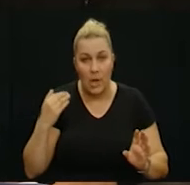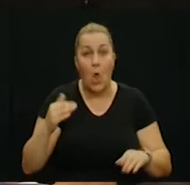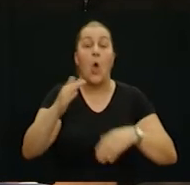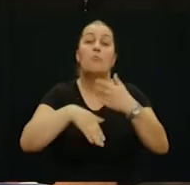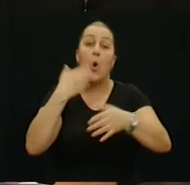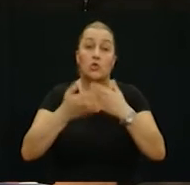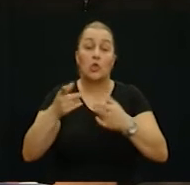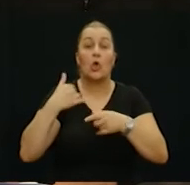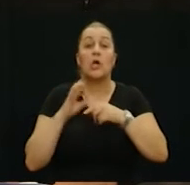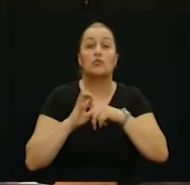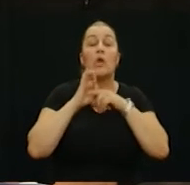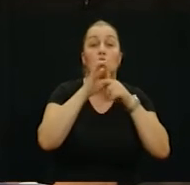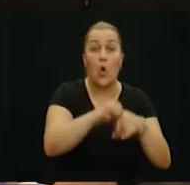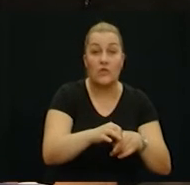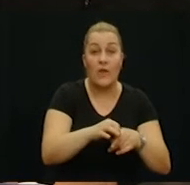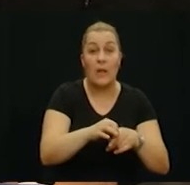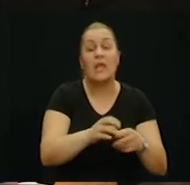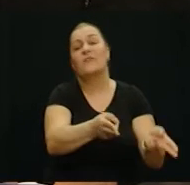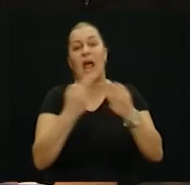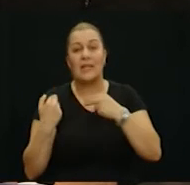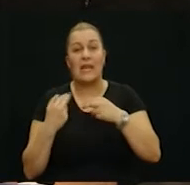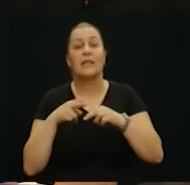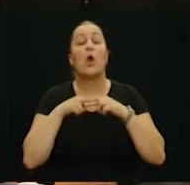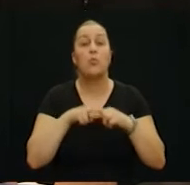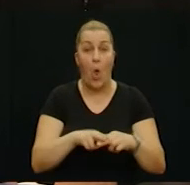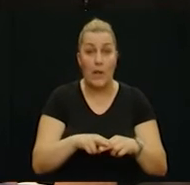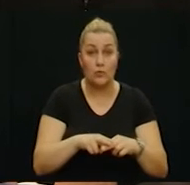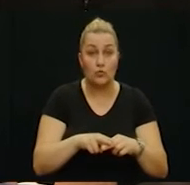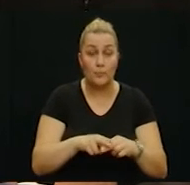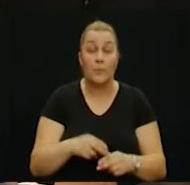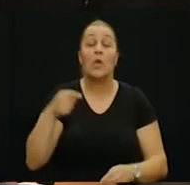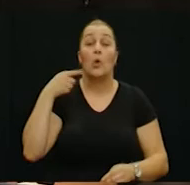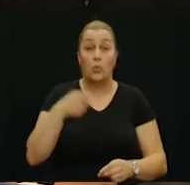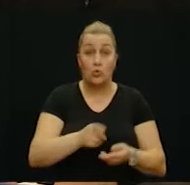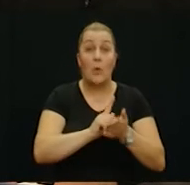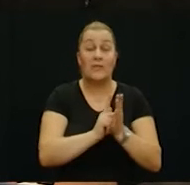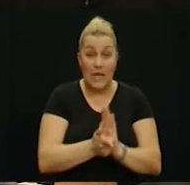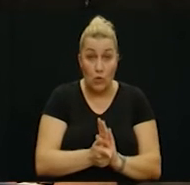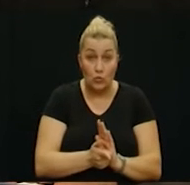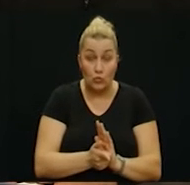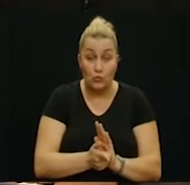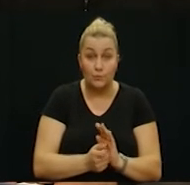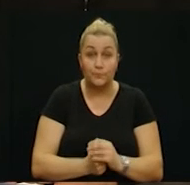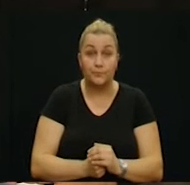da bi nas poslije toga odveli doveli vratili nazad u bolnicu. I u tom trenutku